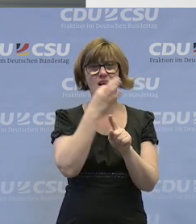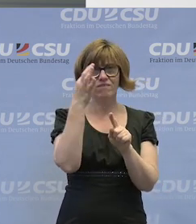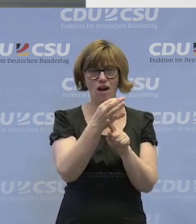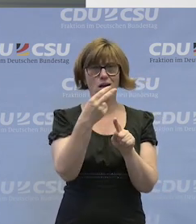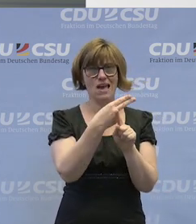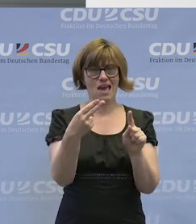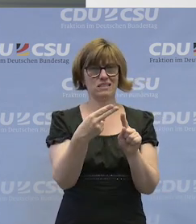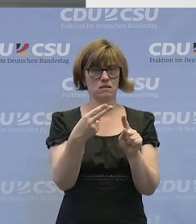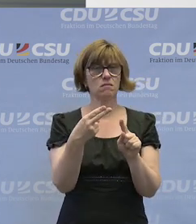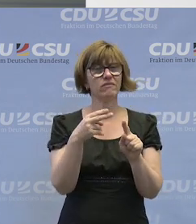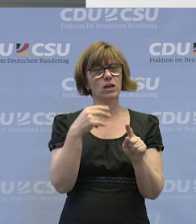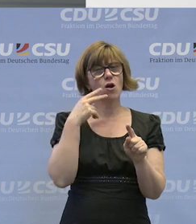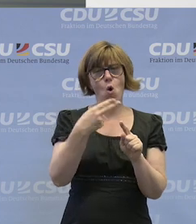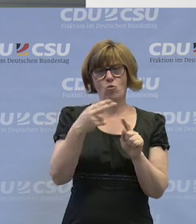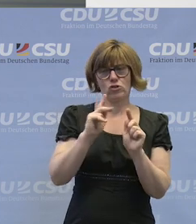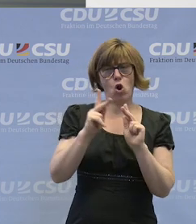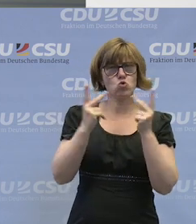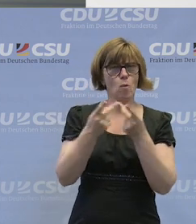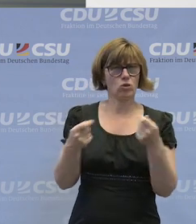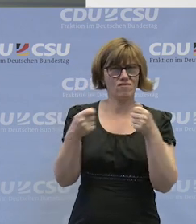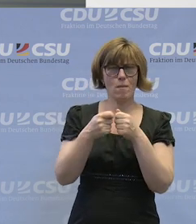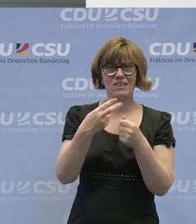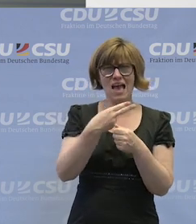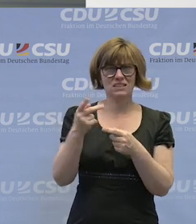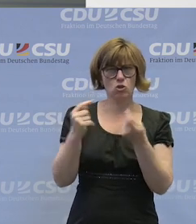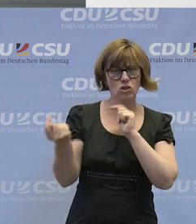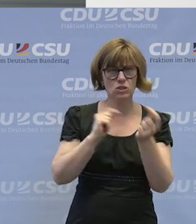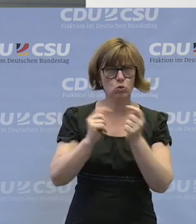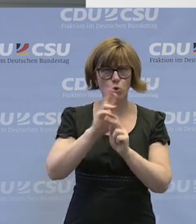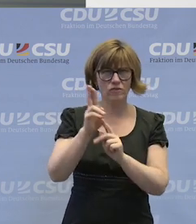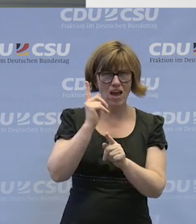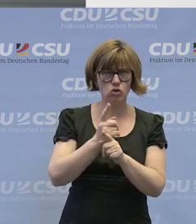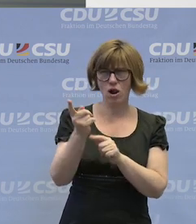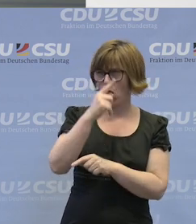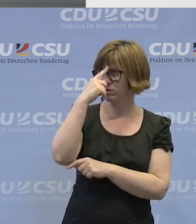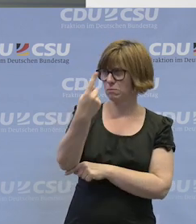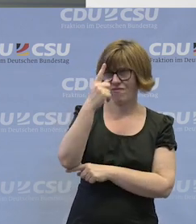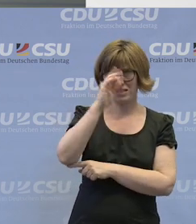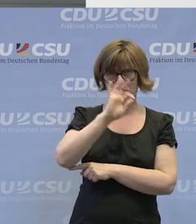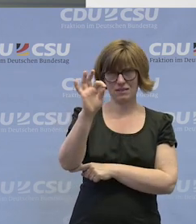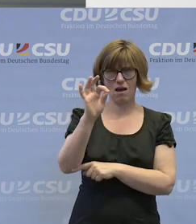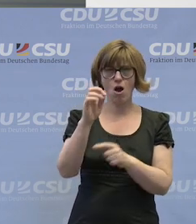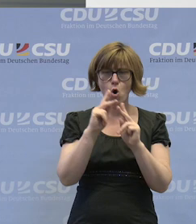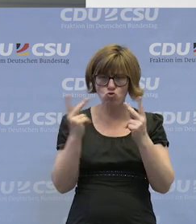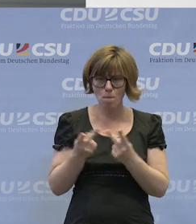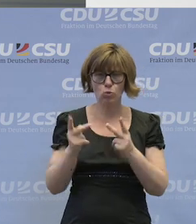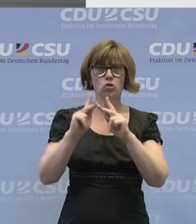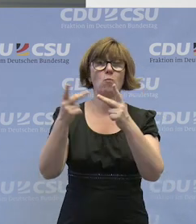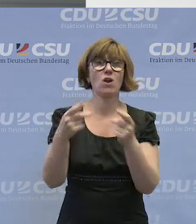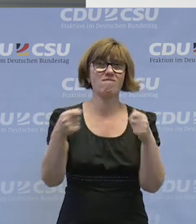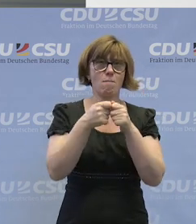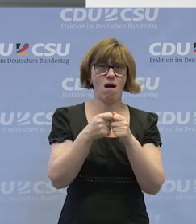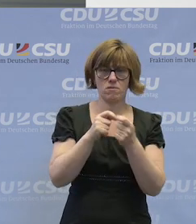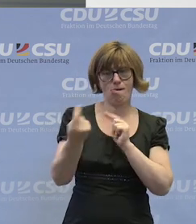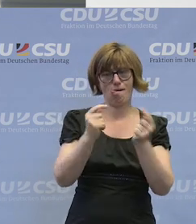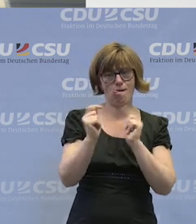Hessen, wahrscheinlich der Kommunalverband, aber ich glaube auch in Hessen wird das noch ein bisschen diskutiert zur Zeit, das wissen Sie besser als ich jetzt, zwischen Kommunen und Kommunalverband.